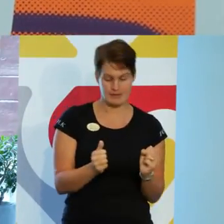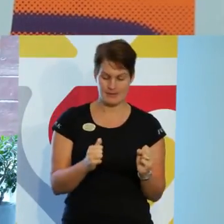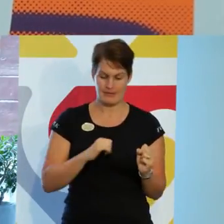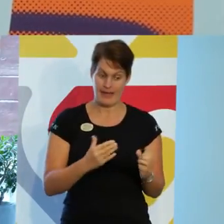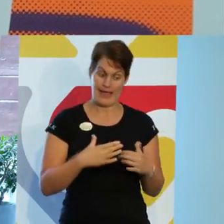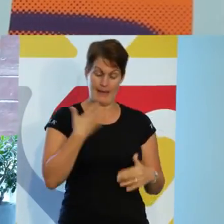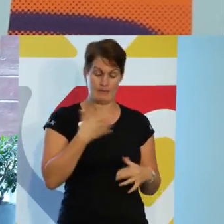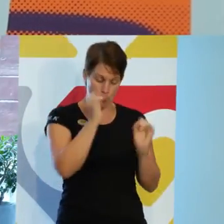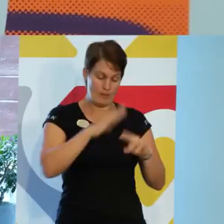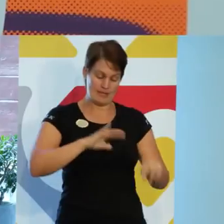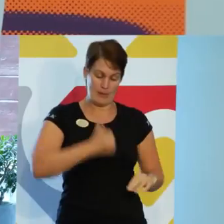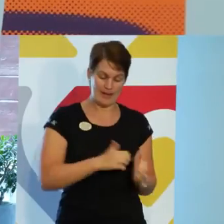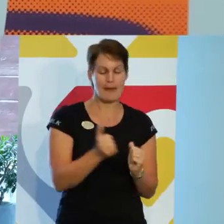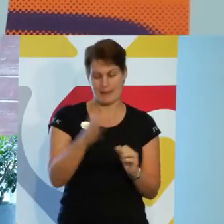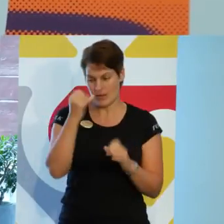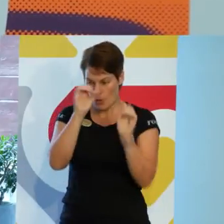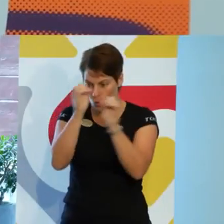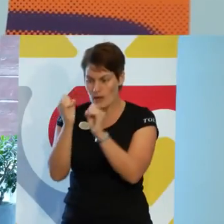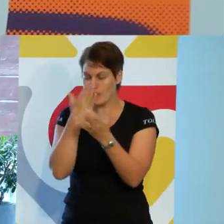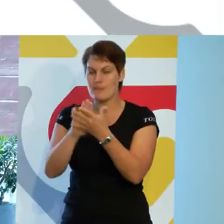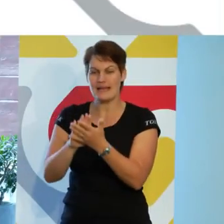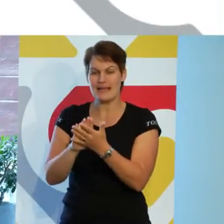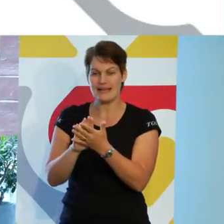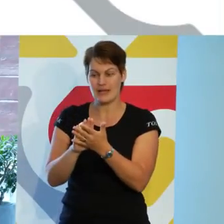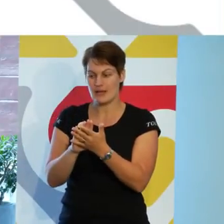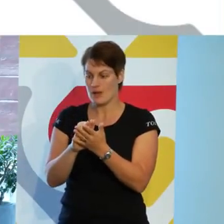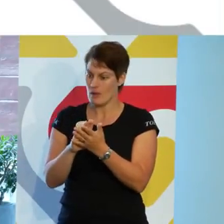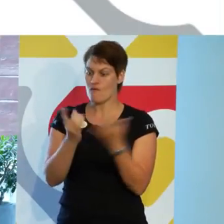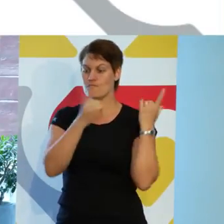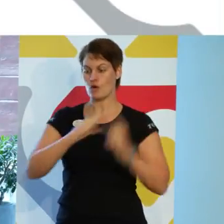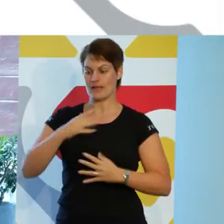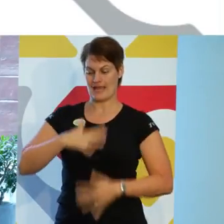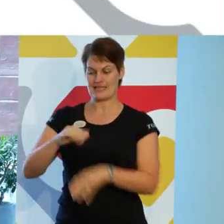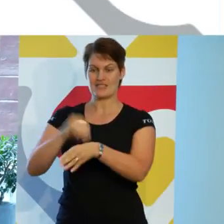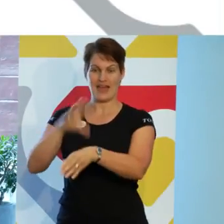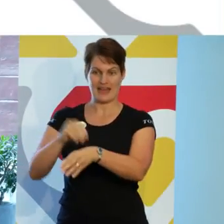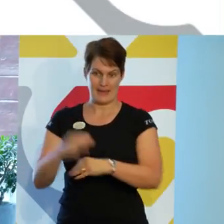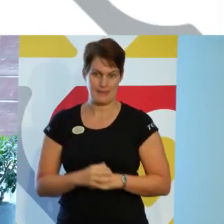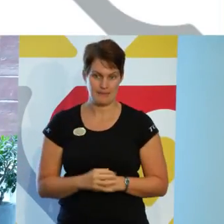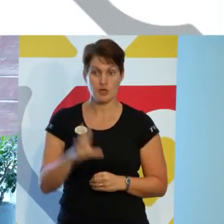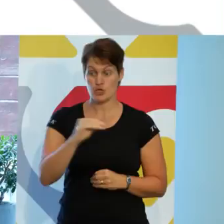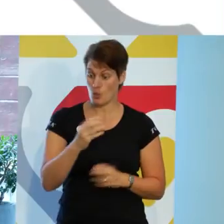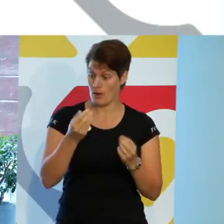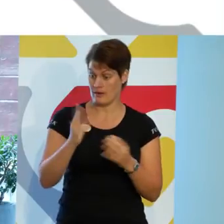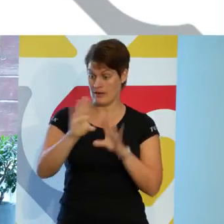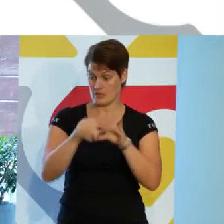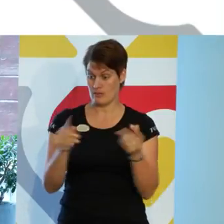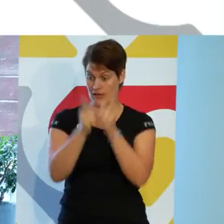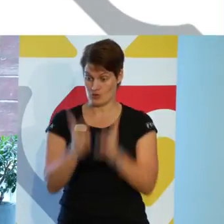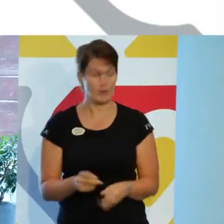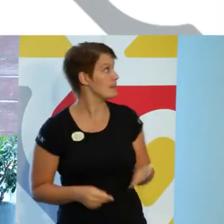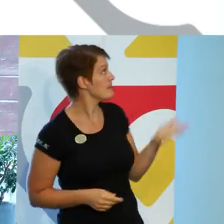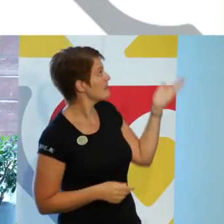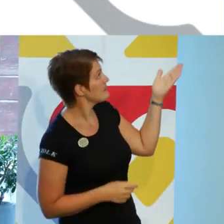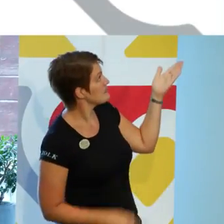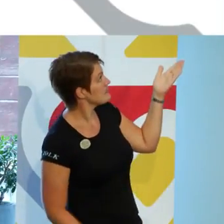är det en hemsk upplevelse. Men pröva bildgooglar på folkhälsa i Sverige. Då kan vi få upp de här bilderna. Vad ser